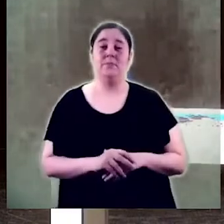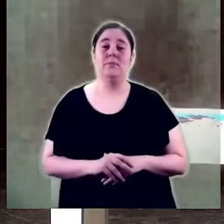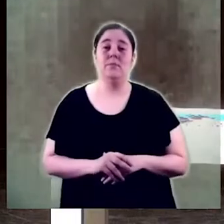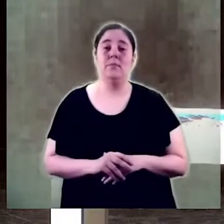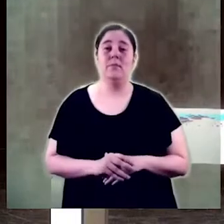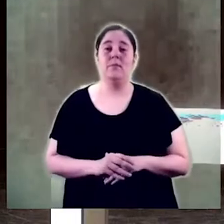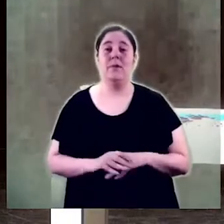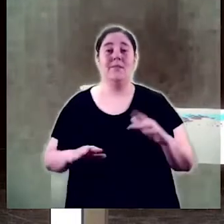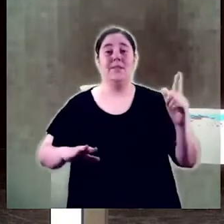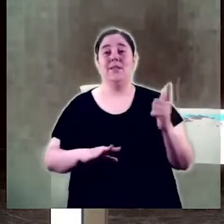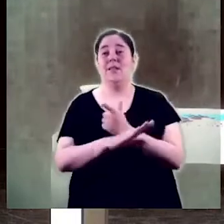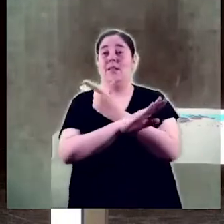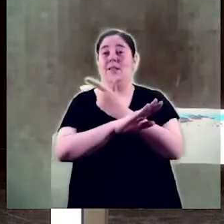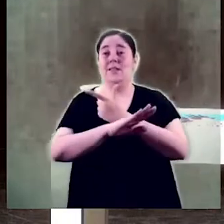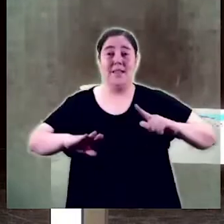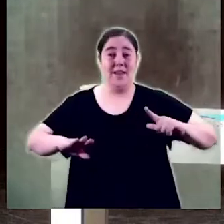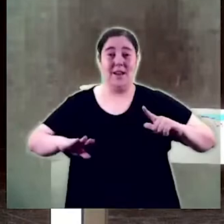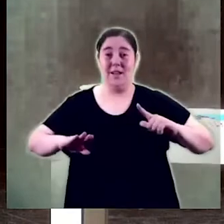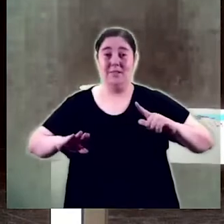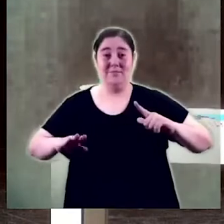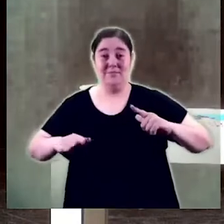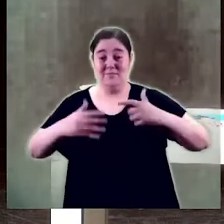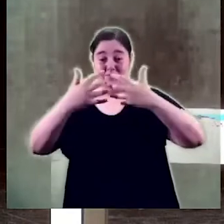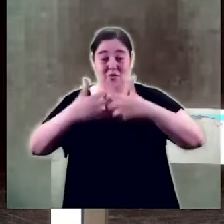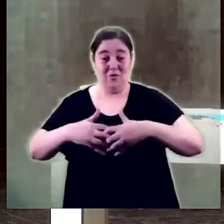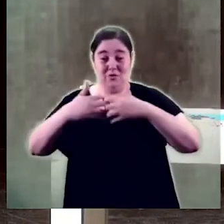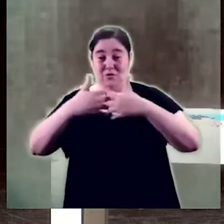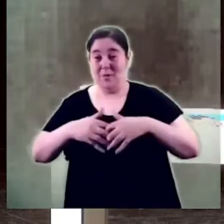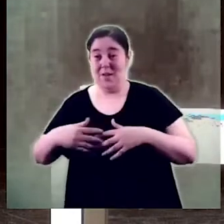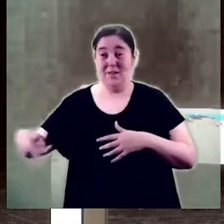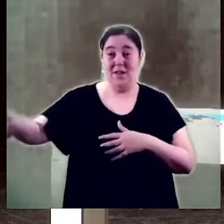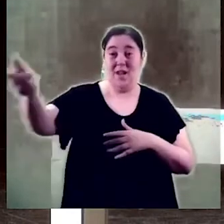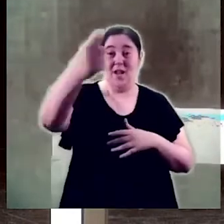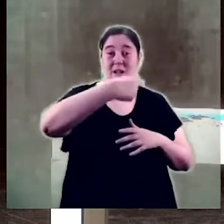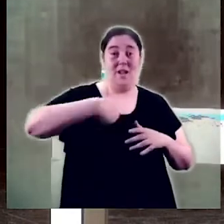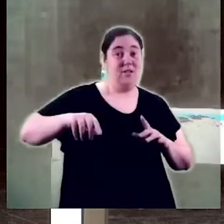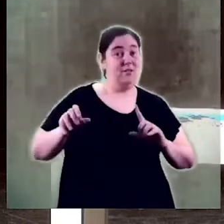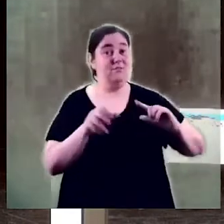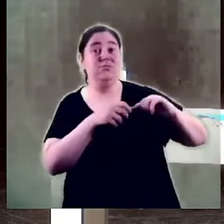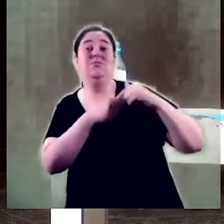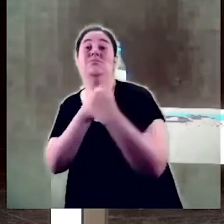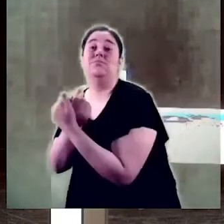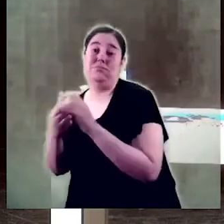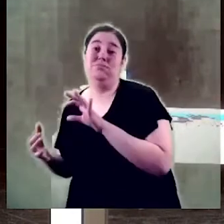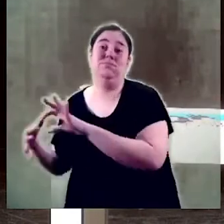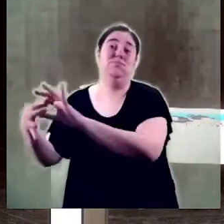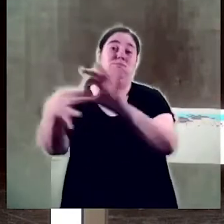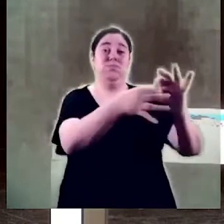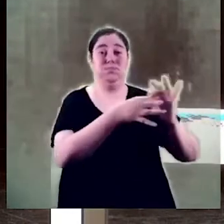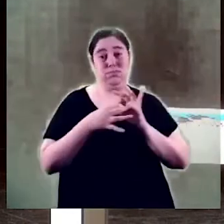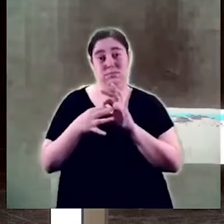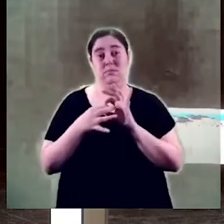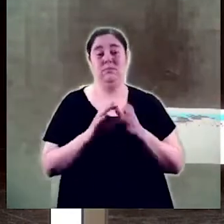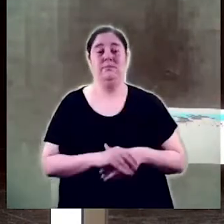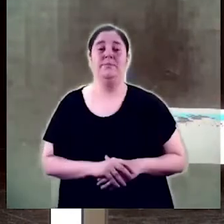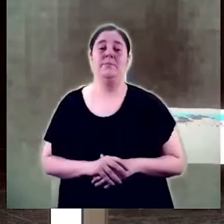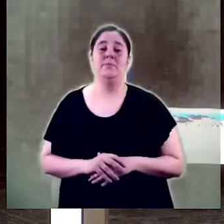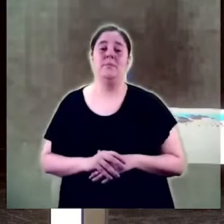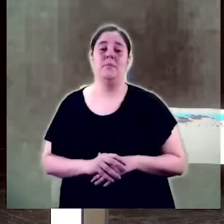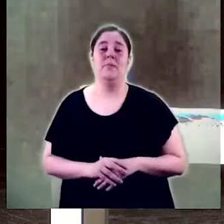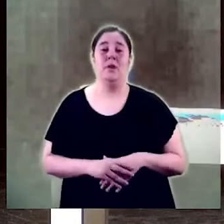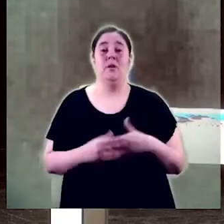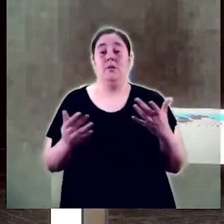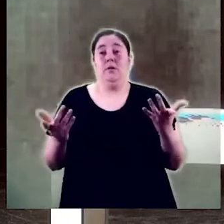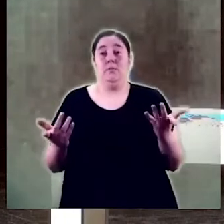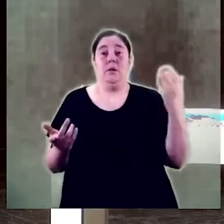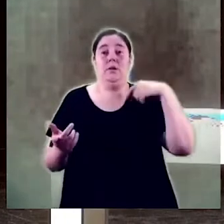Els engranatges del gènere ens interpel·len a totis. Justament, els feminismes impliquen una reflexió crítica a propòsit